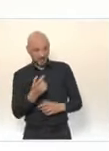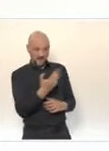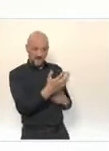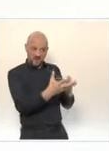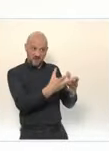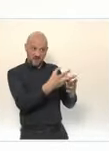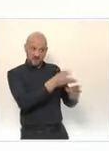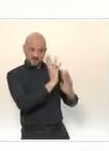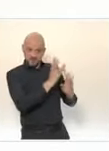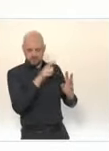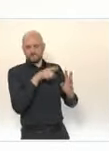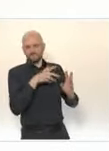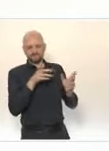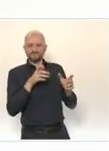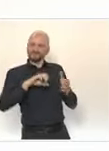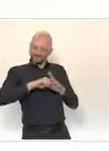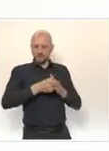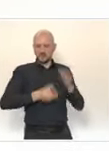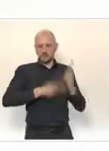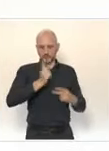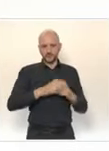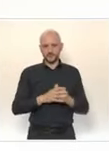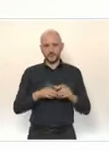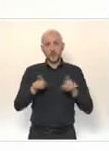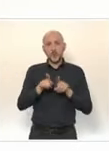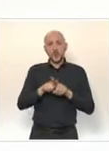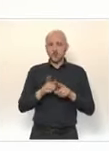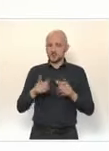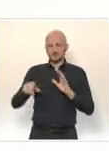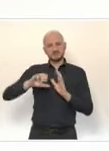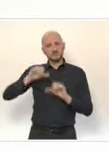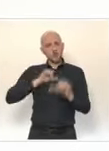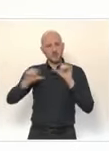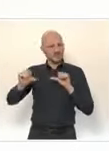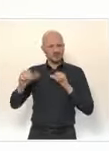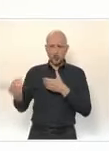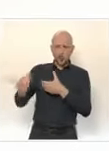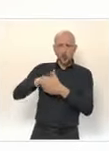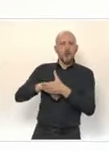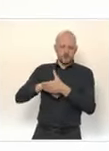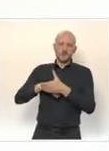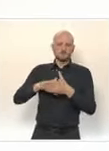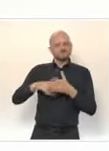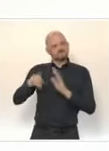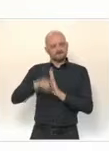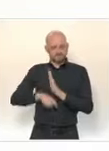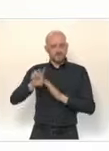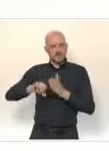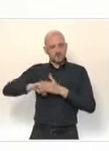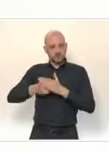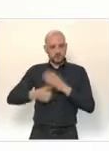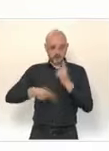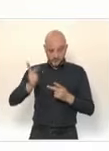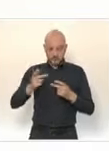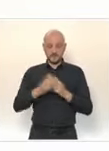sera encore restreinte. La réalisation d'un test sera systématisée non seulement au départ, mais aussi à l'arrivée. Et